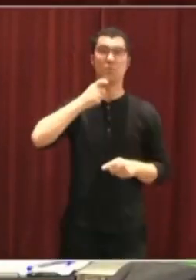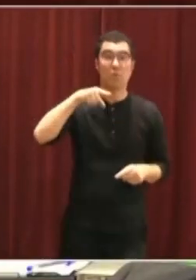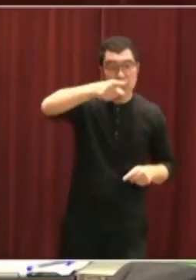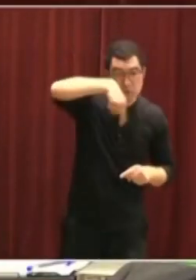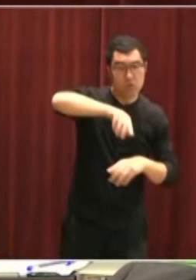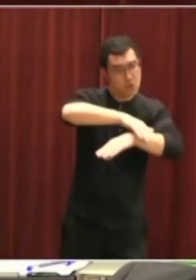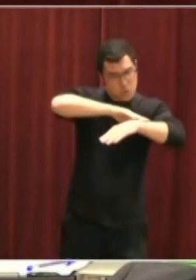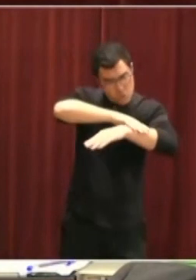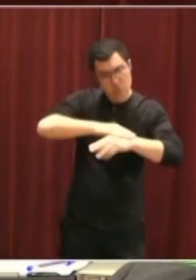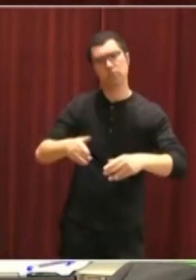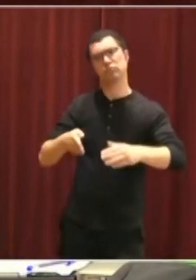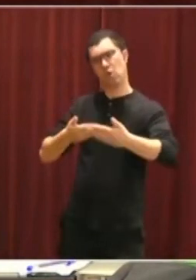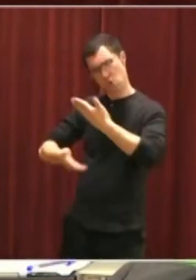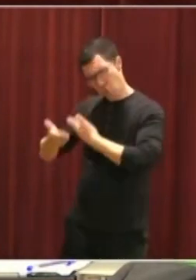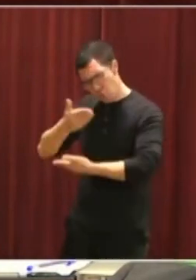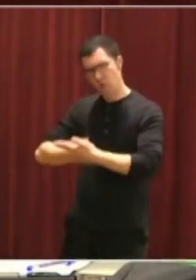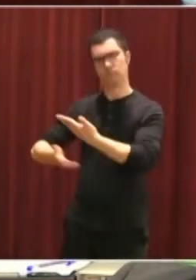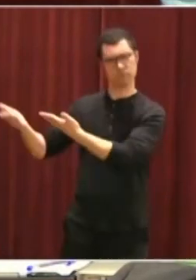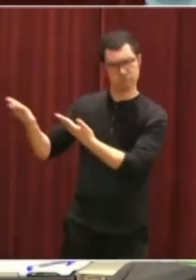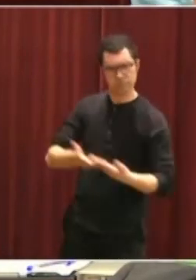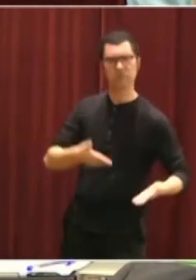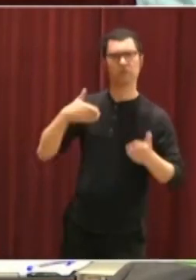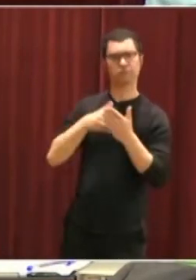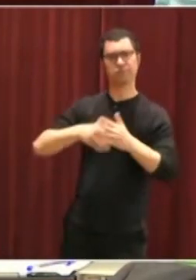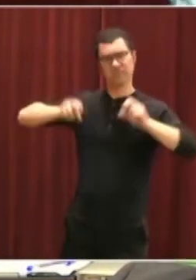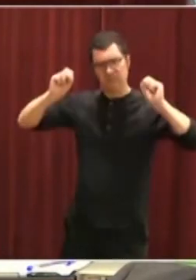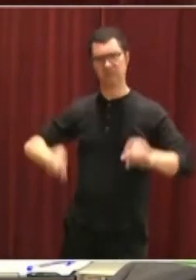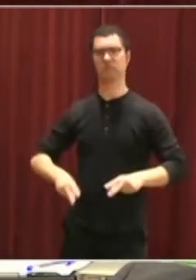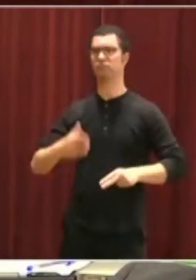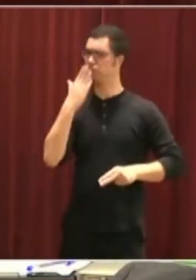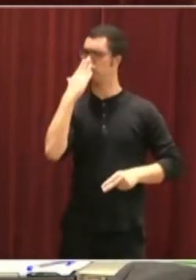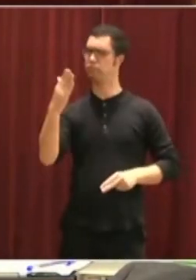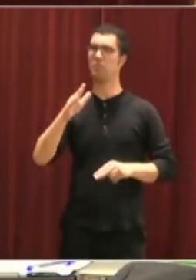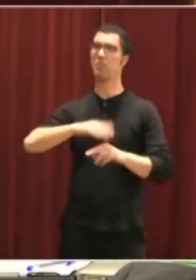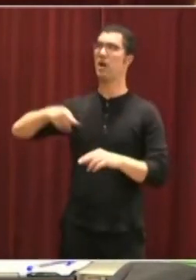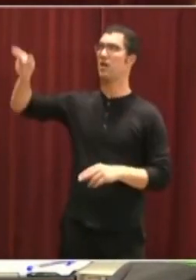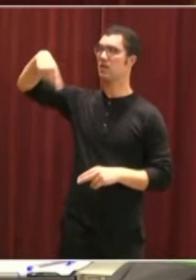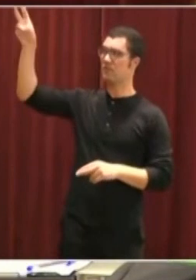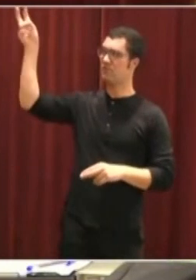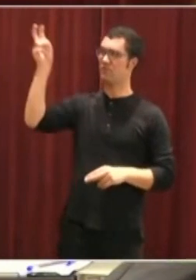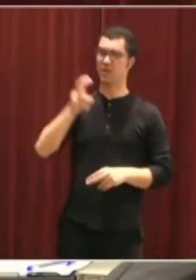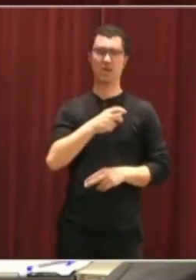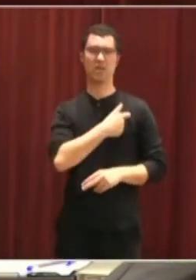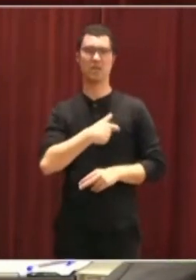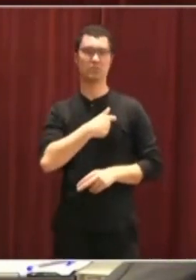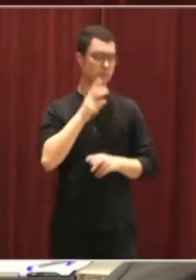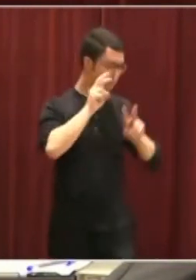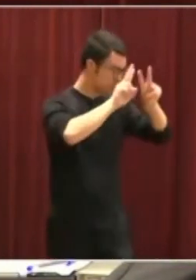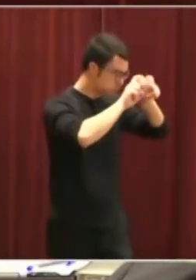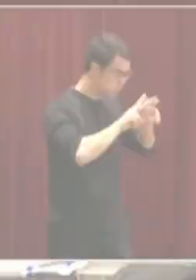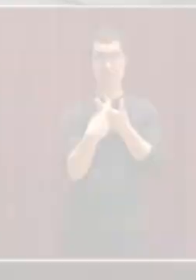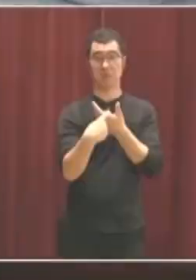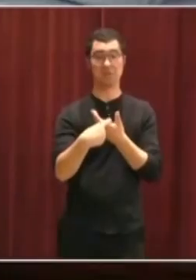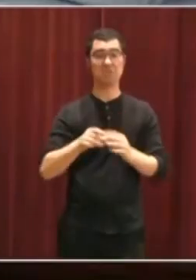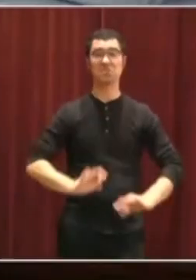traves i d'una manera honesta a la delegació de la comissió de petició del Parlament Europeu, que es desplegarà a les Illes per recatar informació sobre els abusos a menors?